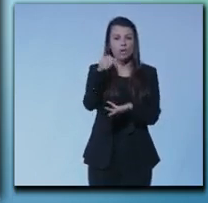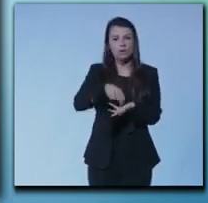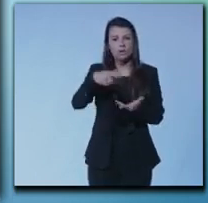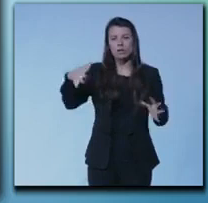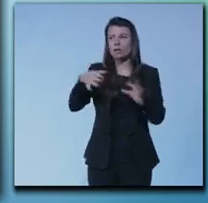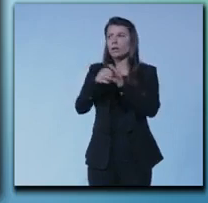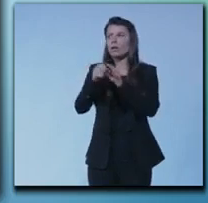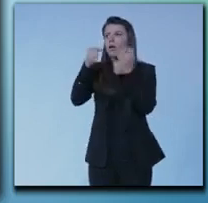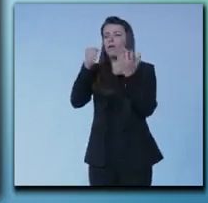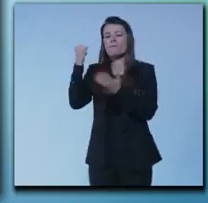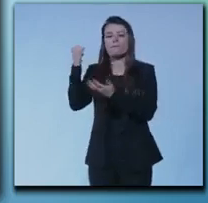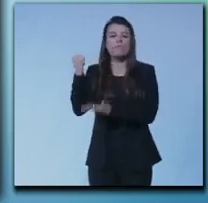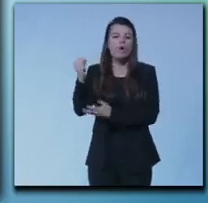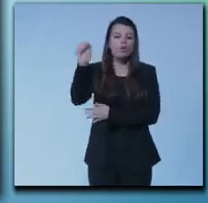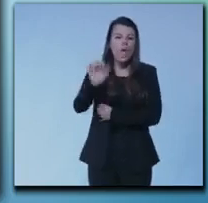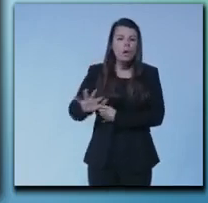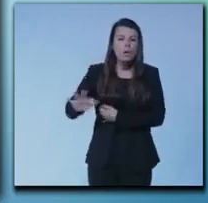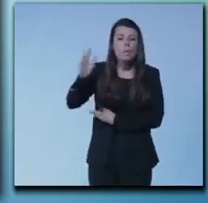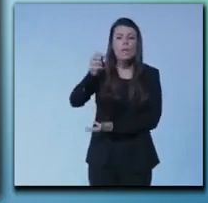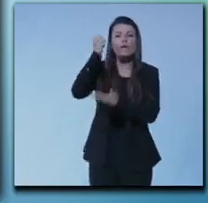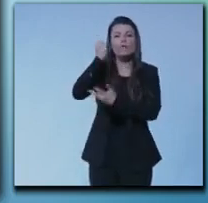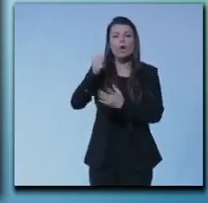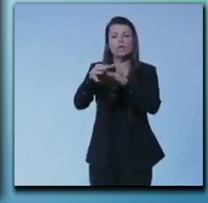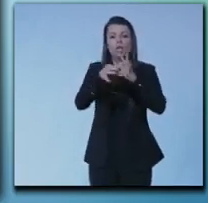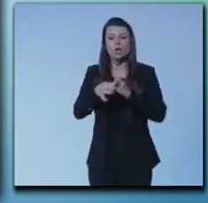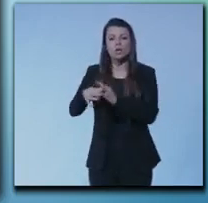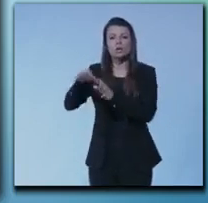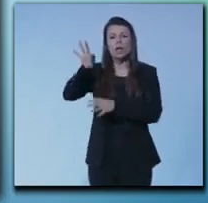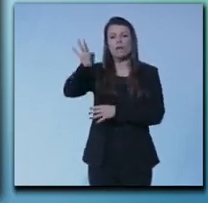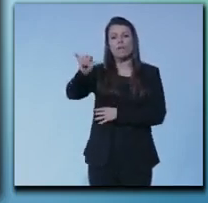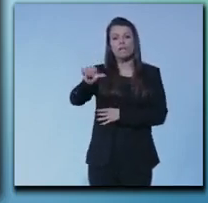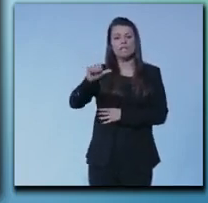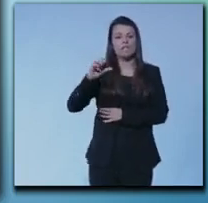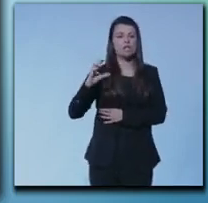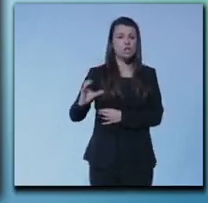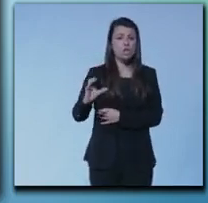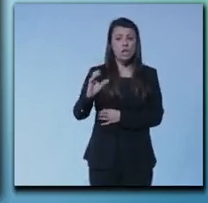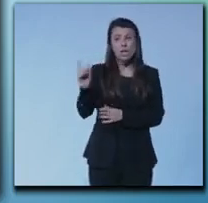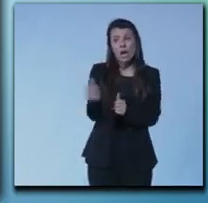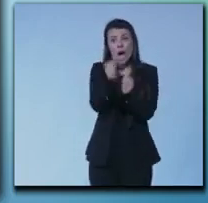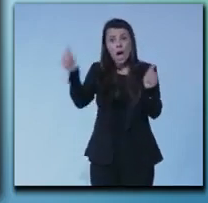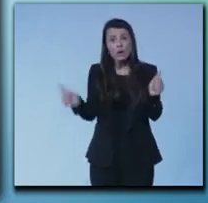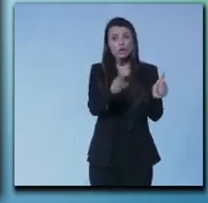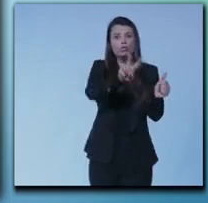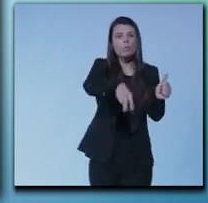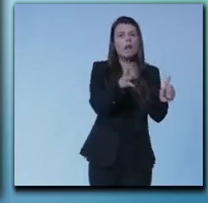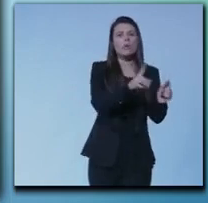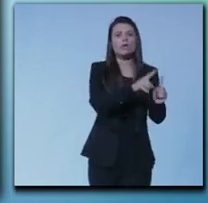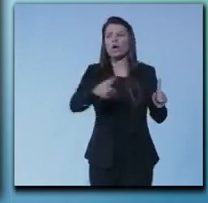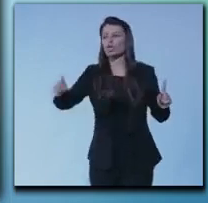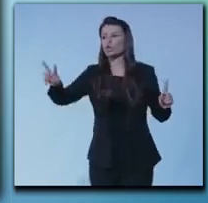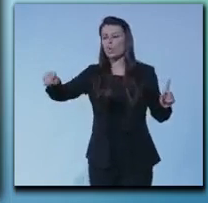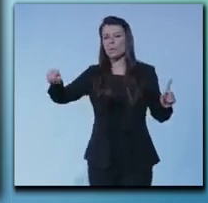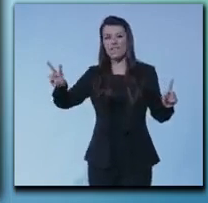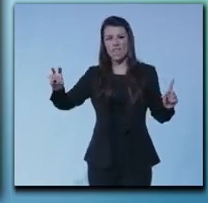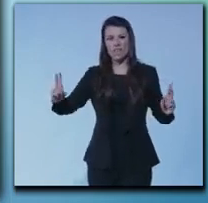europei fondi di coesione FSC delle annualità 2014-2020